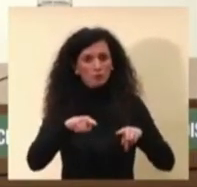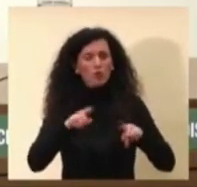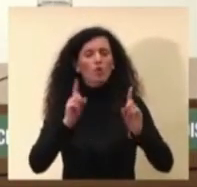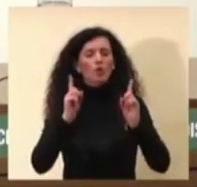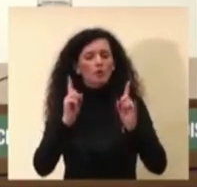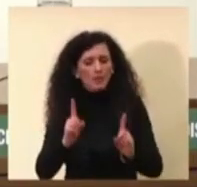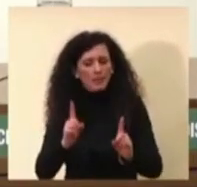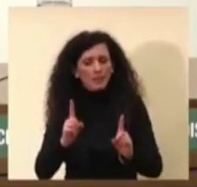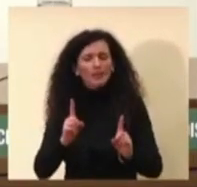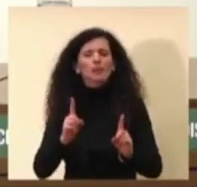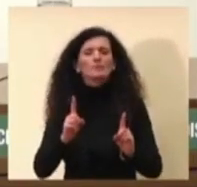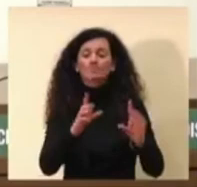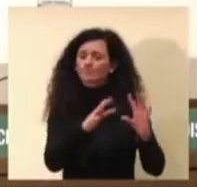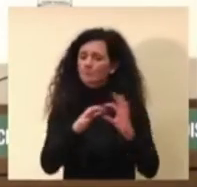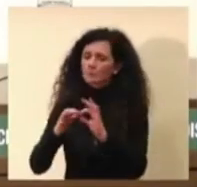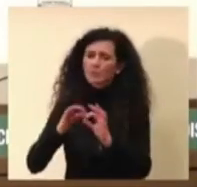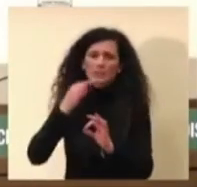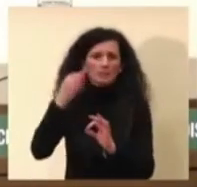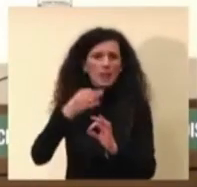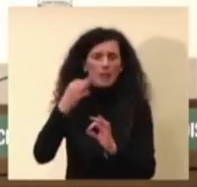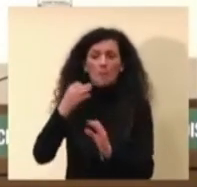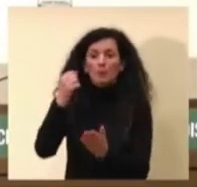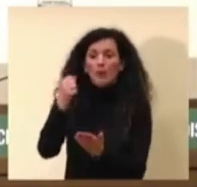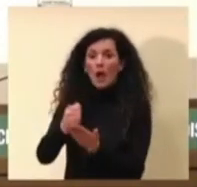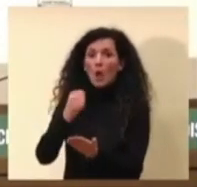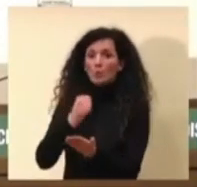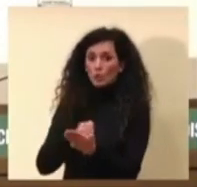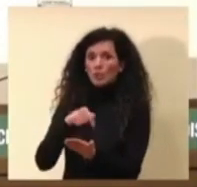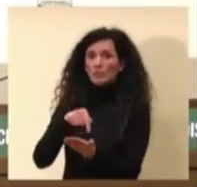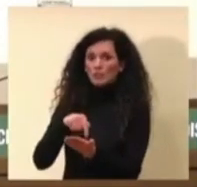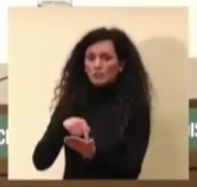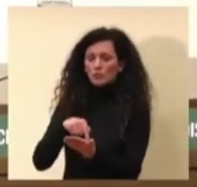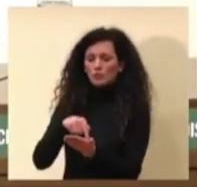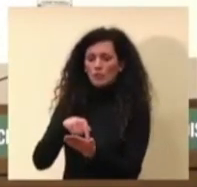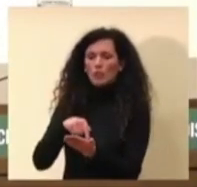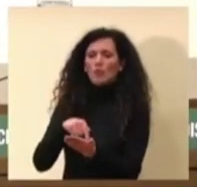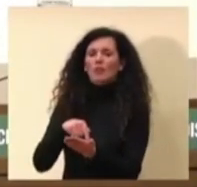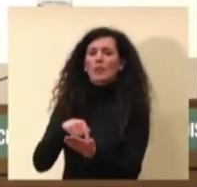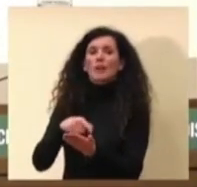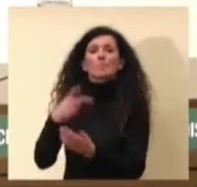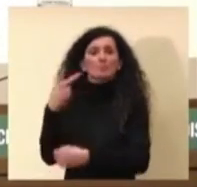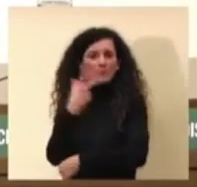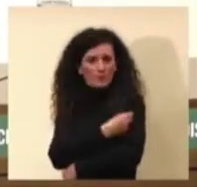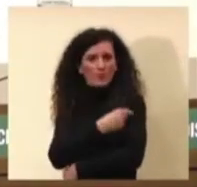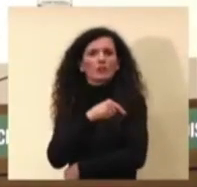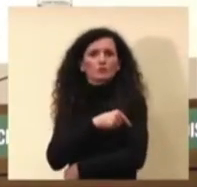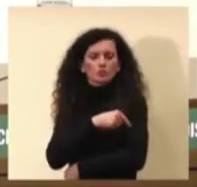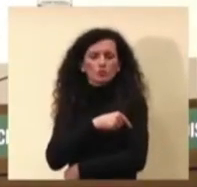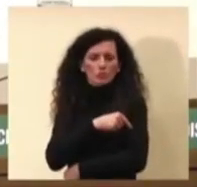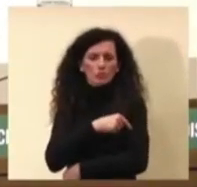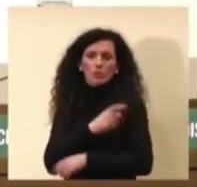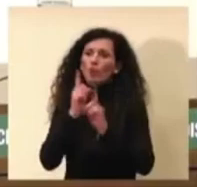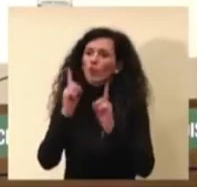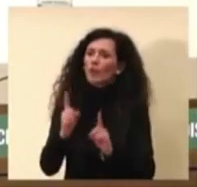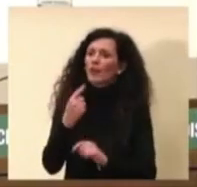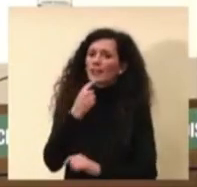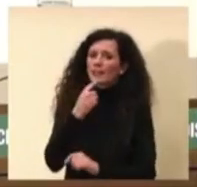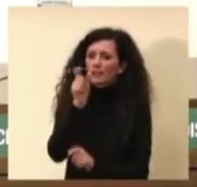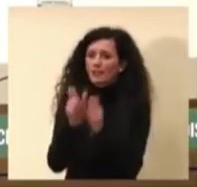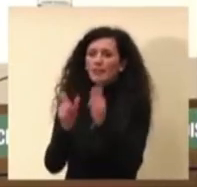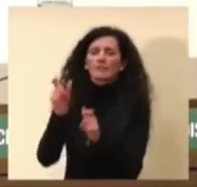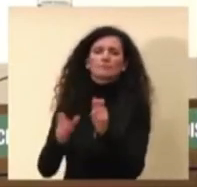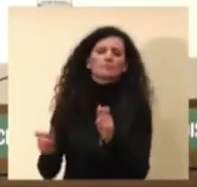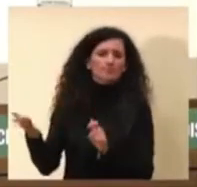'autorizzazione all'impiego nei soggetti che debbano essere